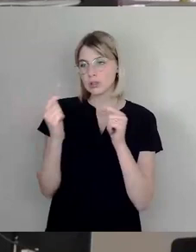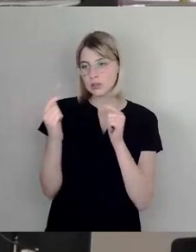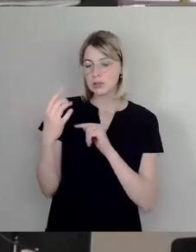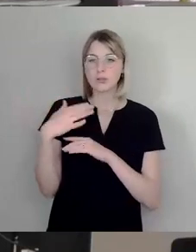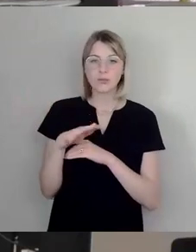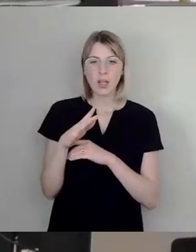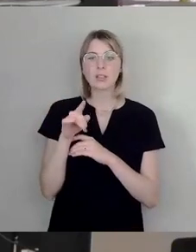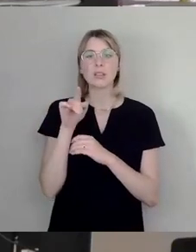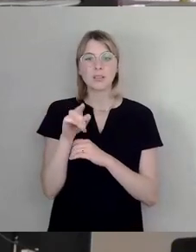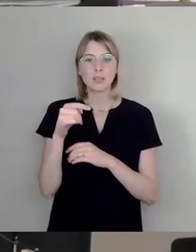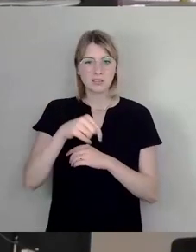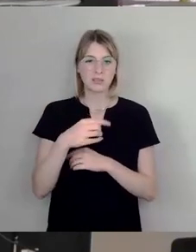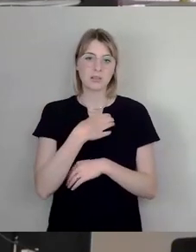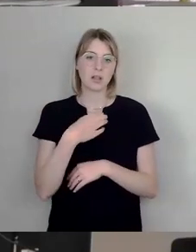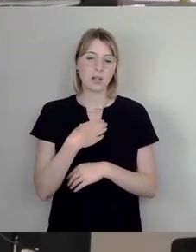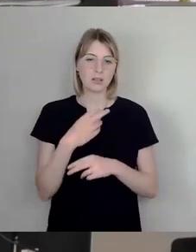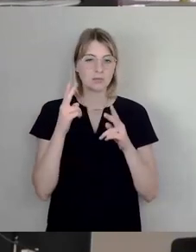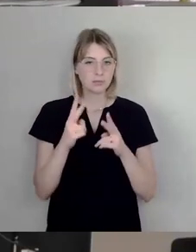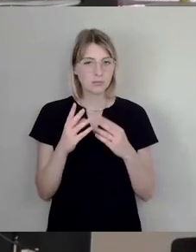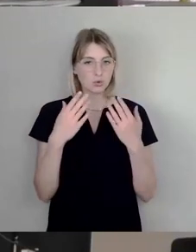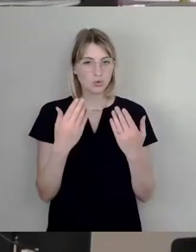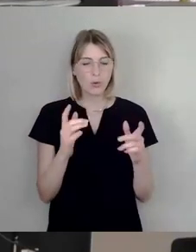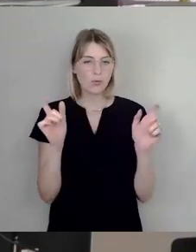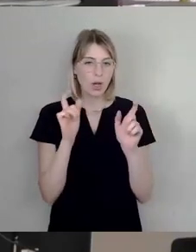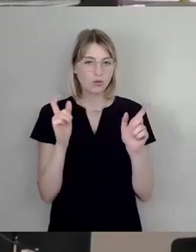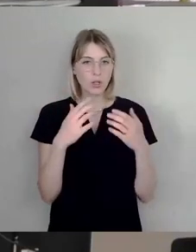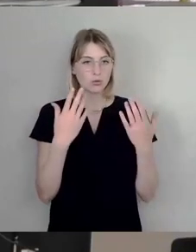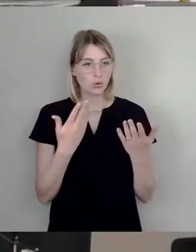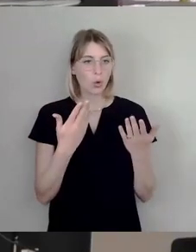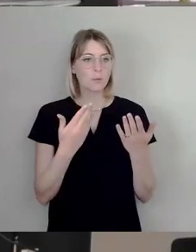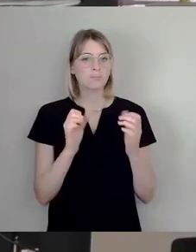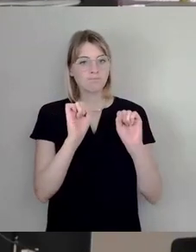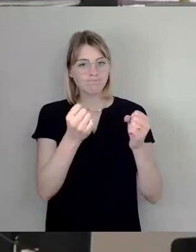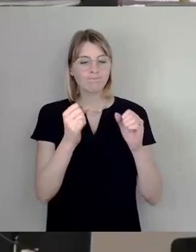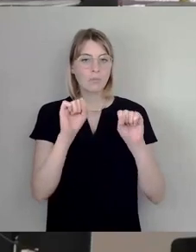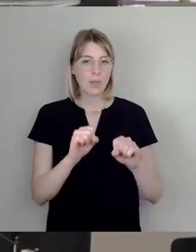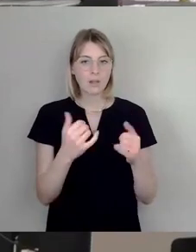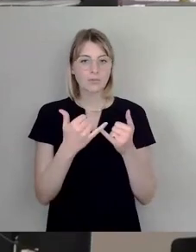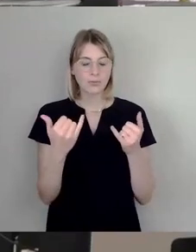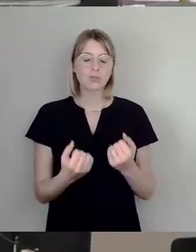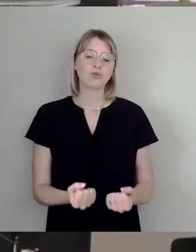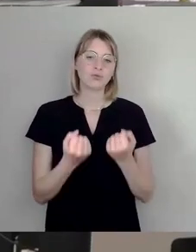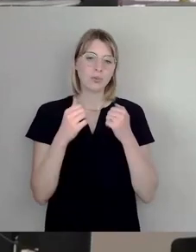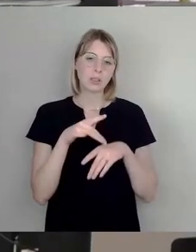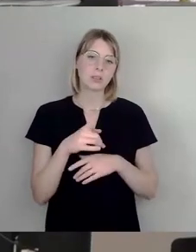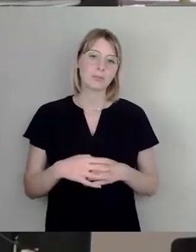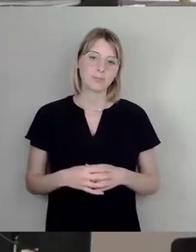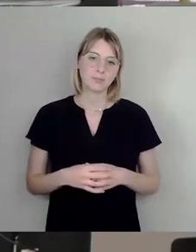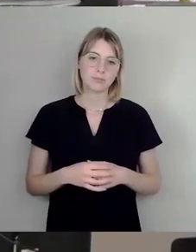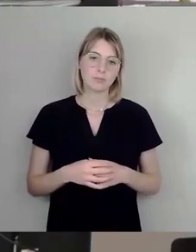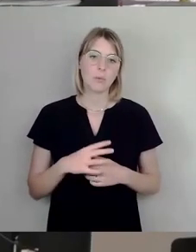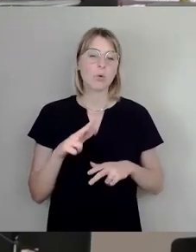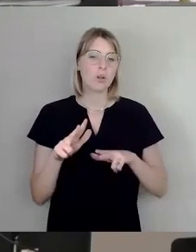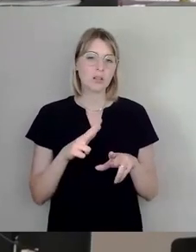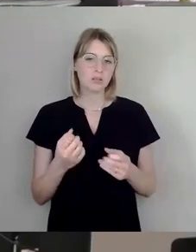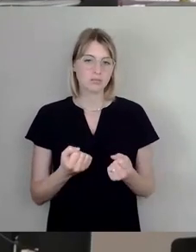ist, dann hier auch in Dresden solche kleinen oder Kleinstveranstaltungen letzten Endes dann auch zu organisieren. Die Anmeldung